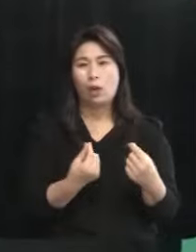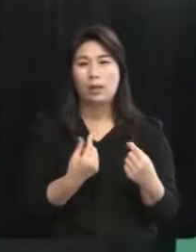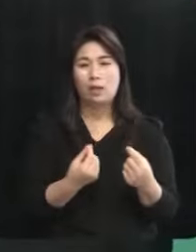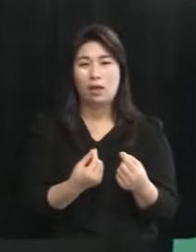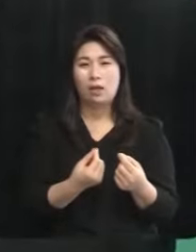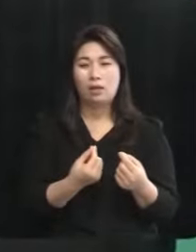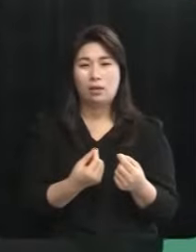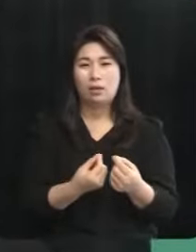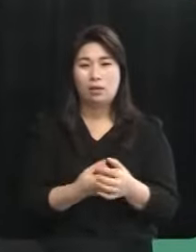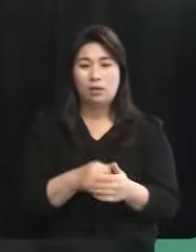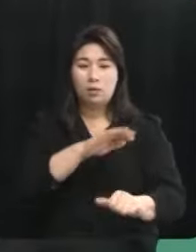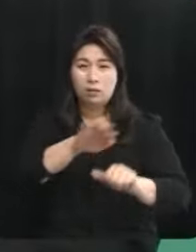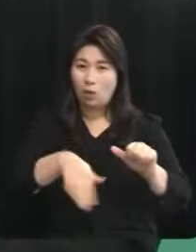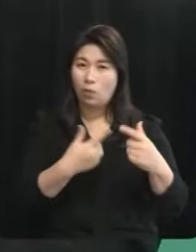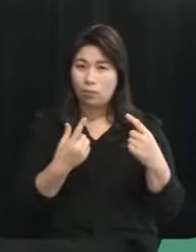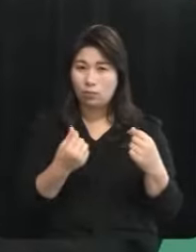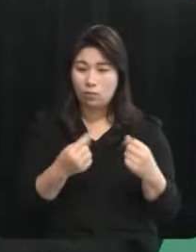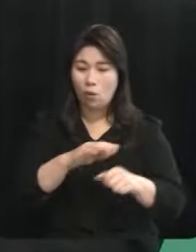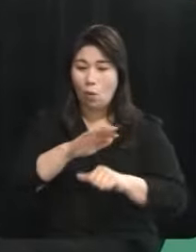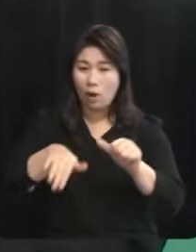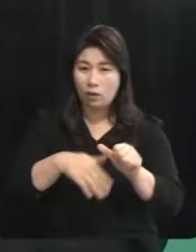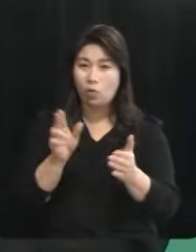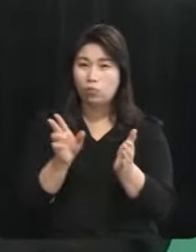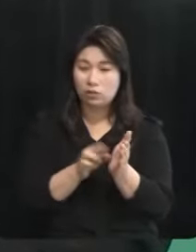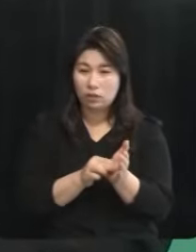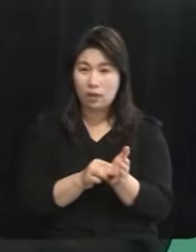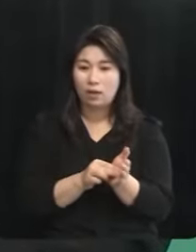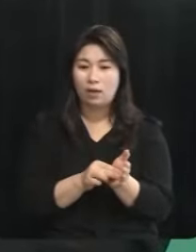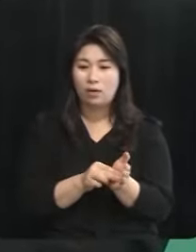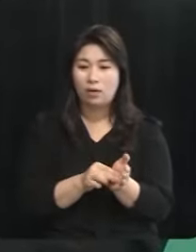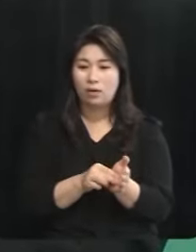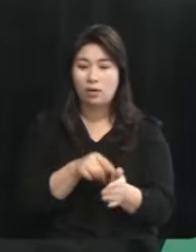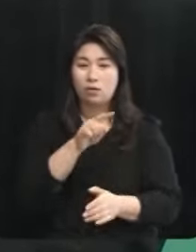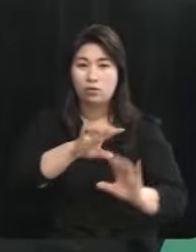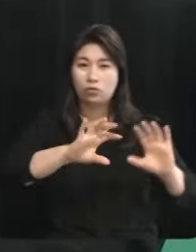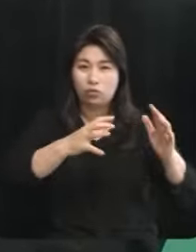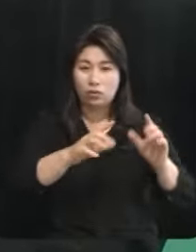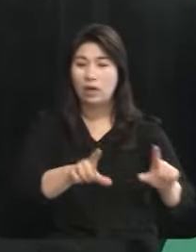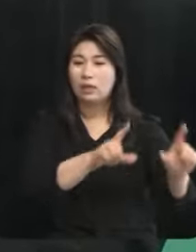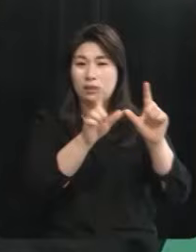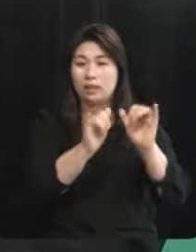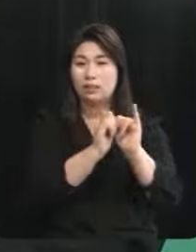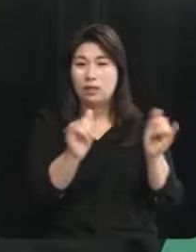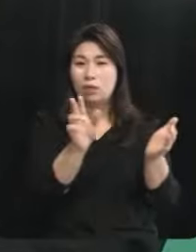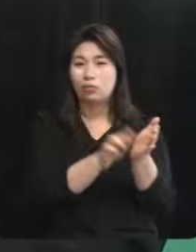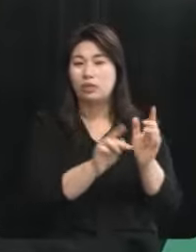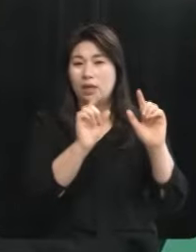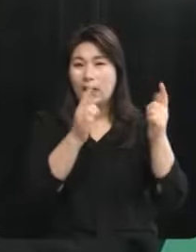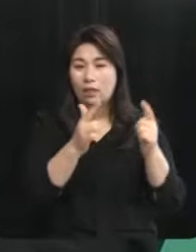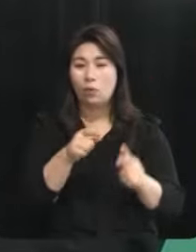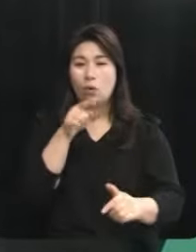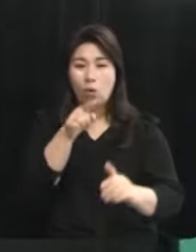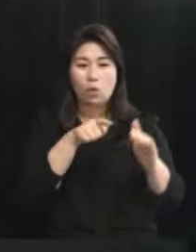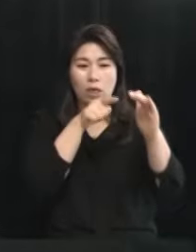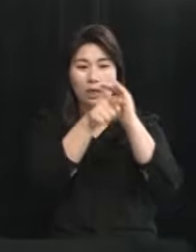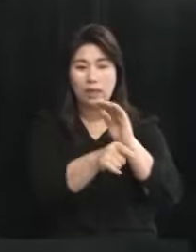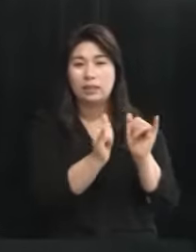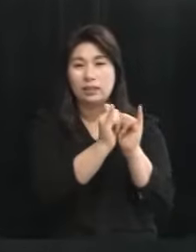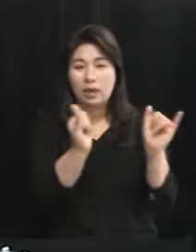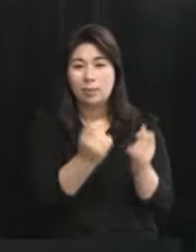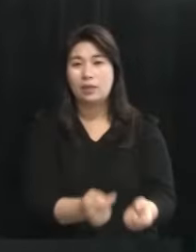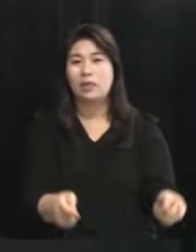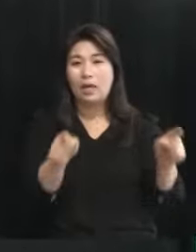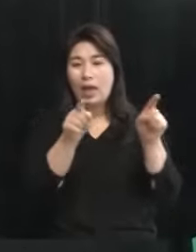추세인 것입니다 지금의 환경문제가 단순히 그 국가에서 사는 사람들의 문제만이 아닌 그곳을 찾는 사람들이 함께